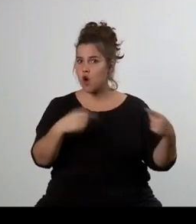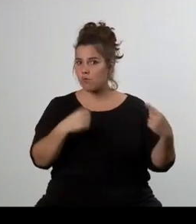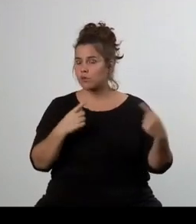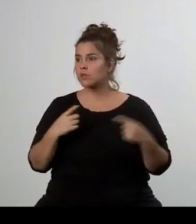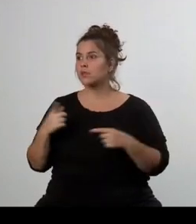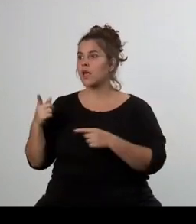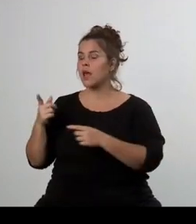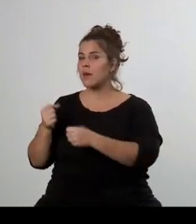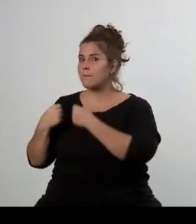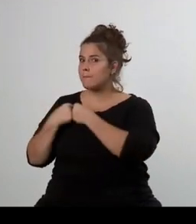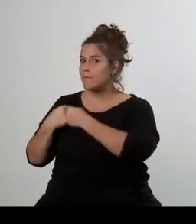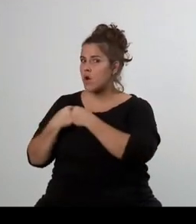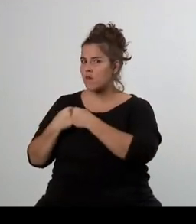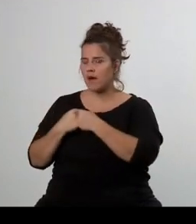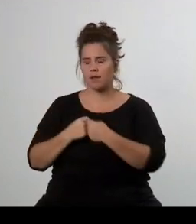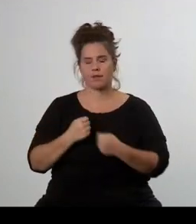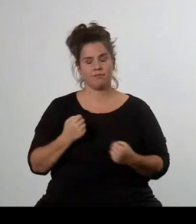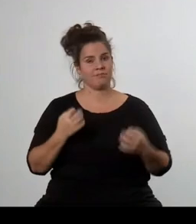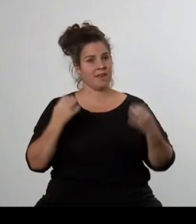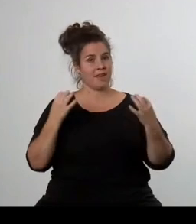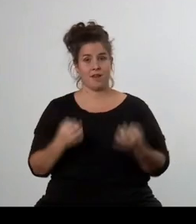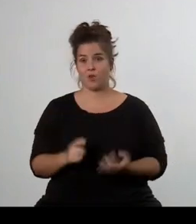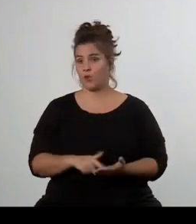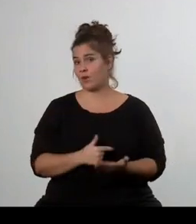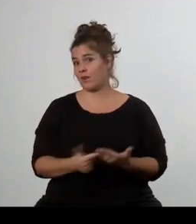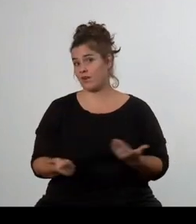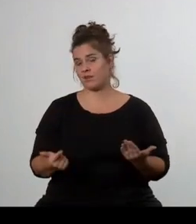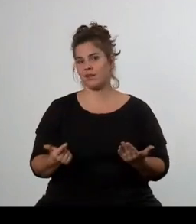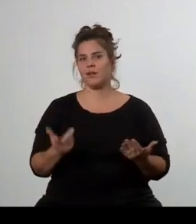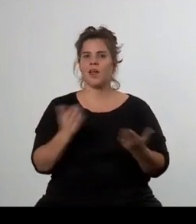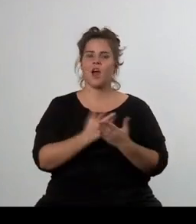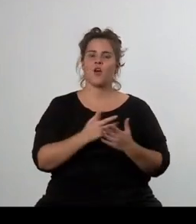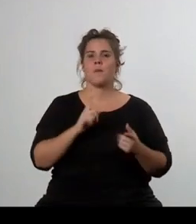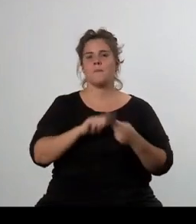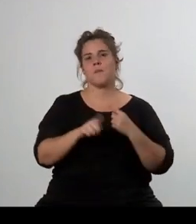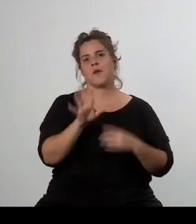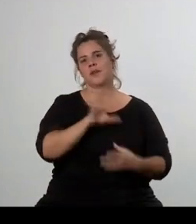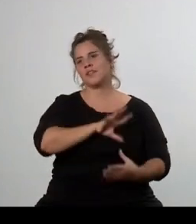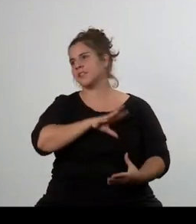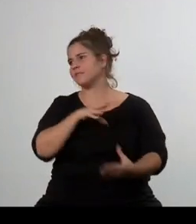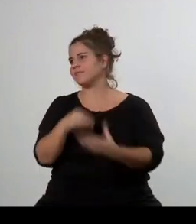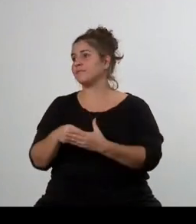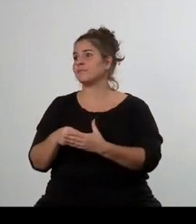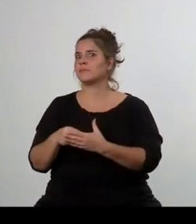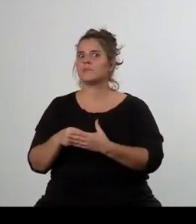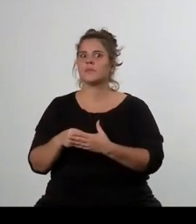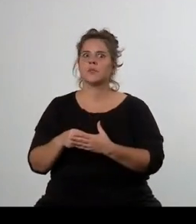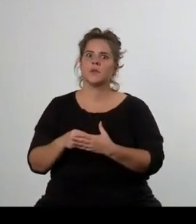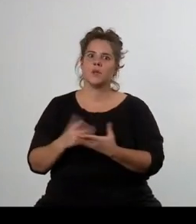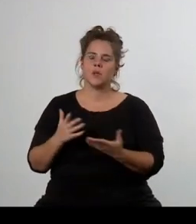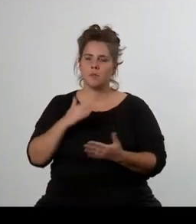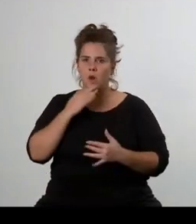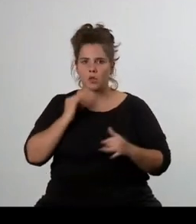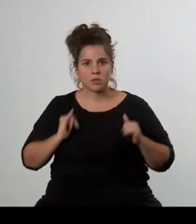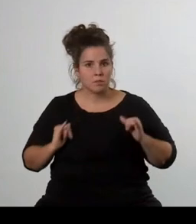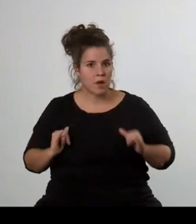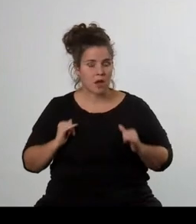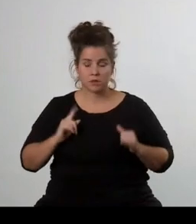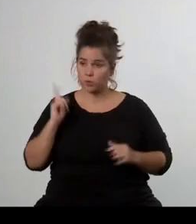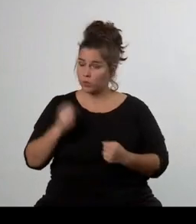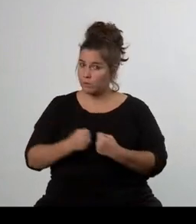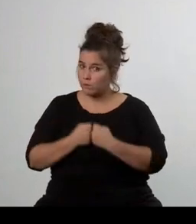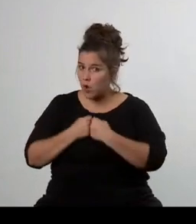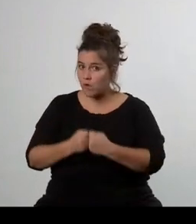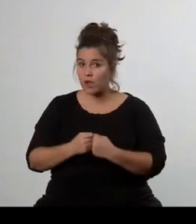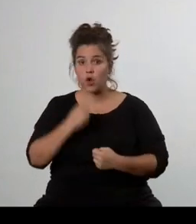strany. A že to není nic, co vám spadne do klína gesty ten výsledek, ale je to věc, kterou pokud